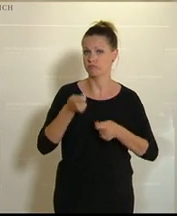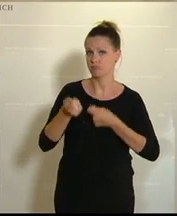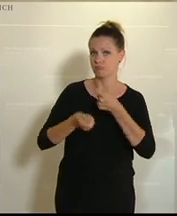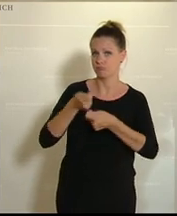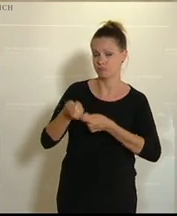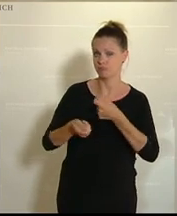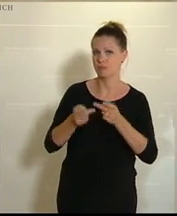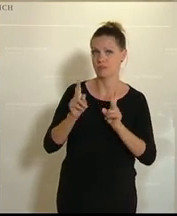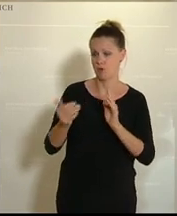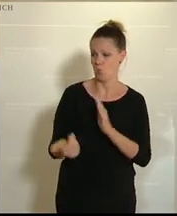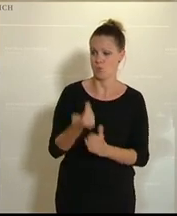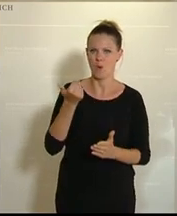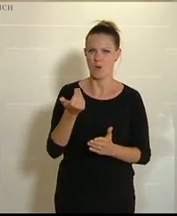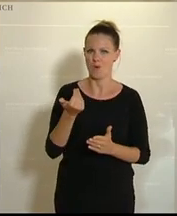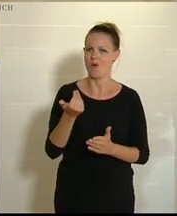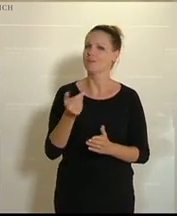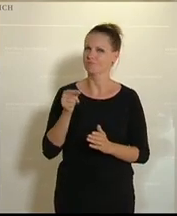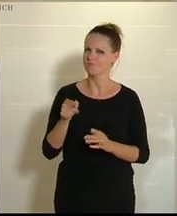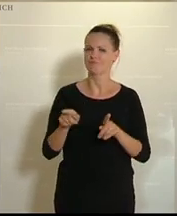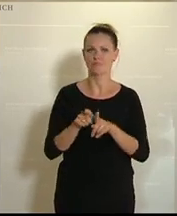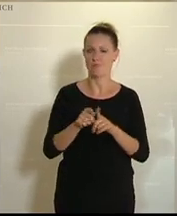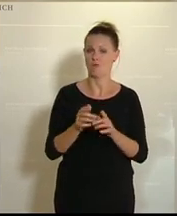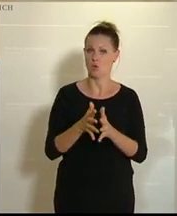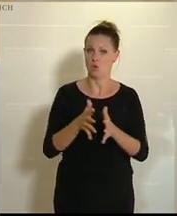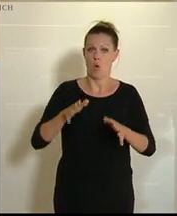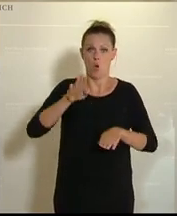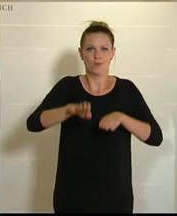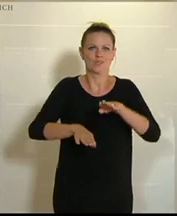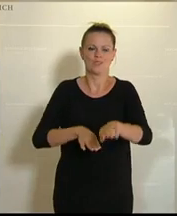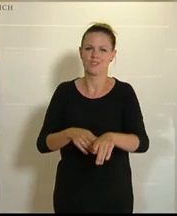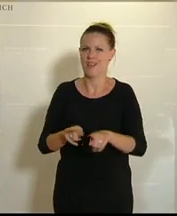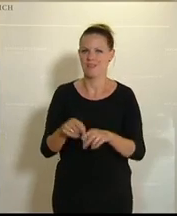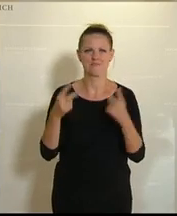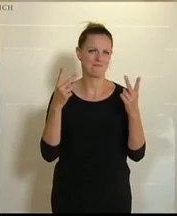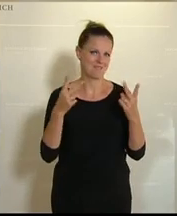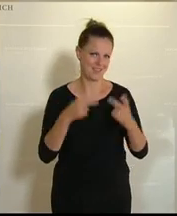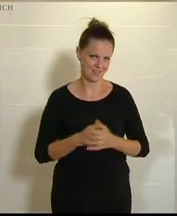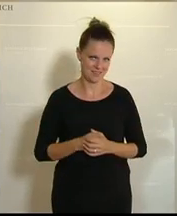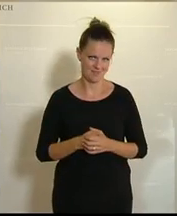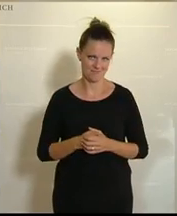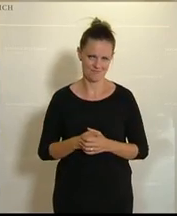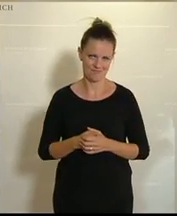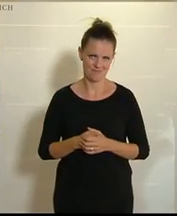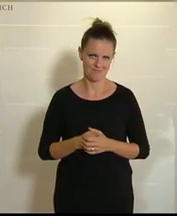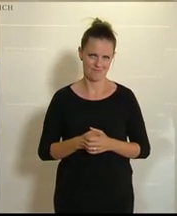Auch das ist neu, auch das ist ein großer Schritt und auch das ist wichtig, um